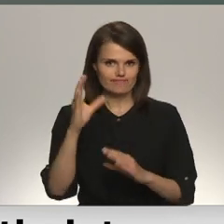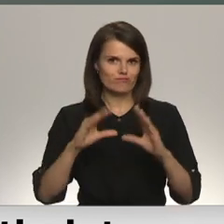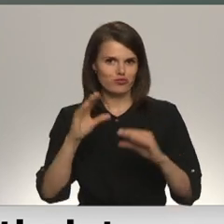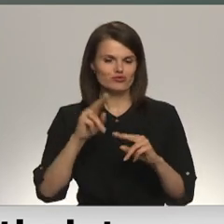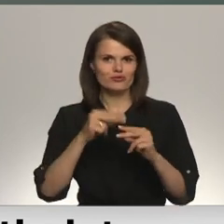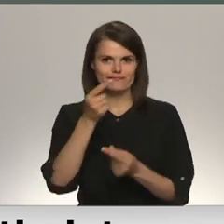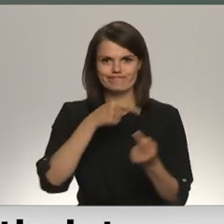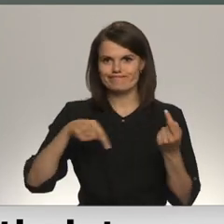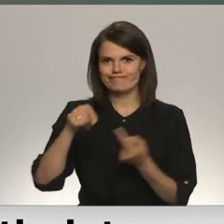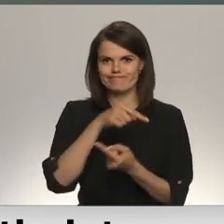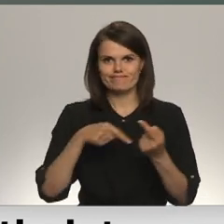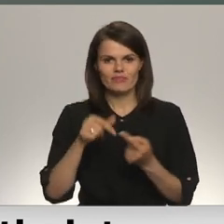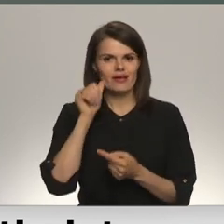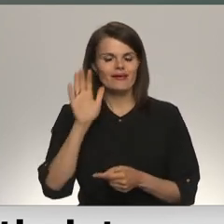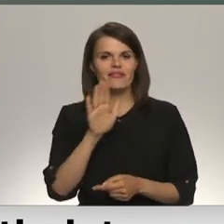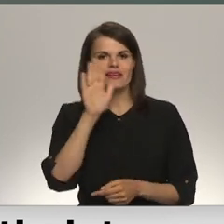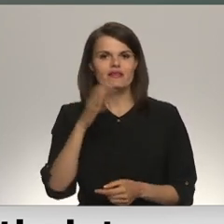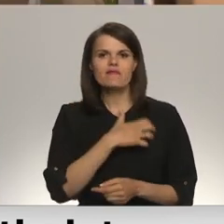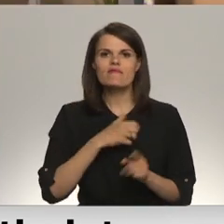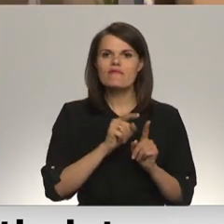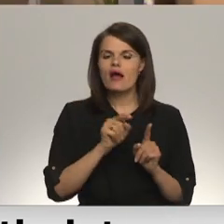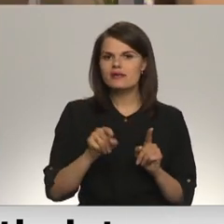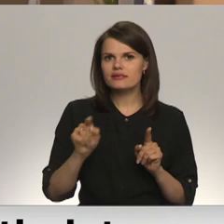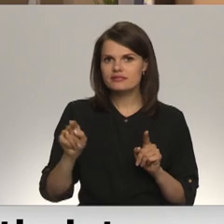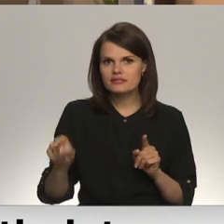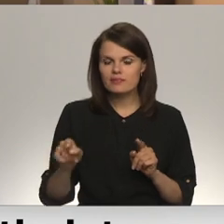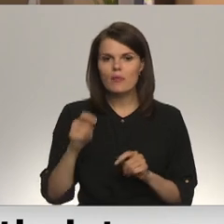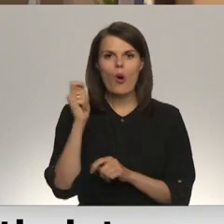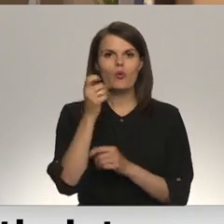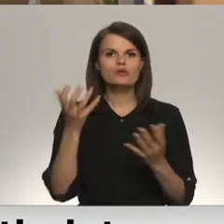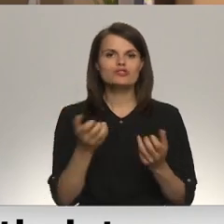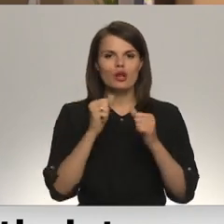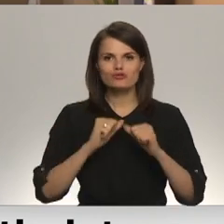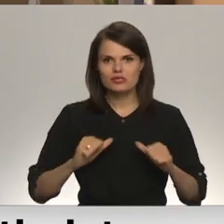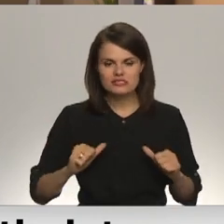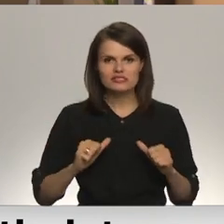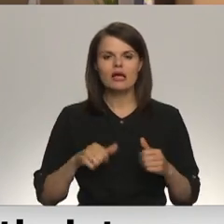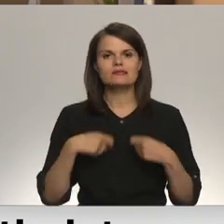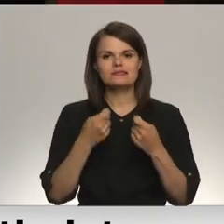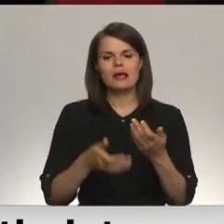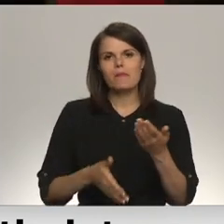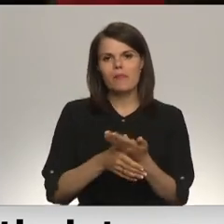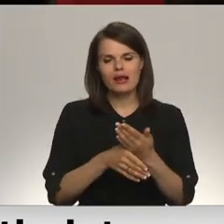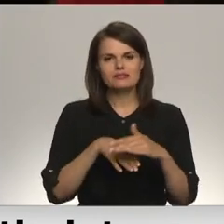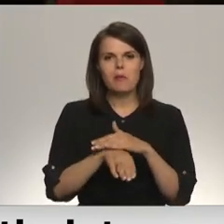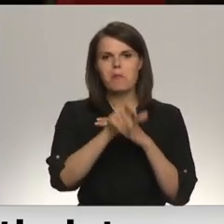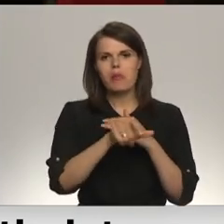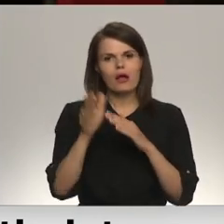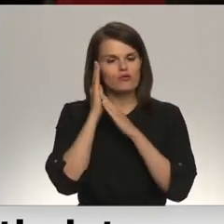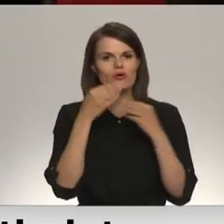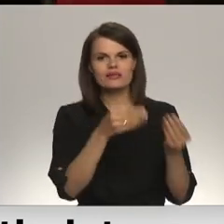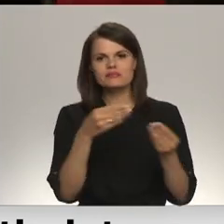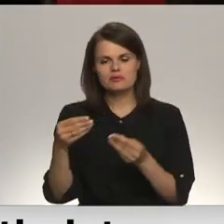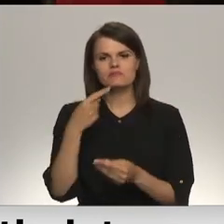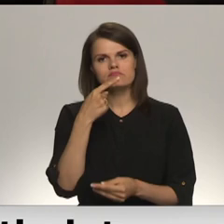apgrozāmajiem līdzakļiem ikdienas vajadzībām. Okundzēs ips un glābšanas dienas, kas sniegs palīdzīja bēgļu izmitināšanā, uzsara, ka